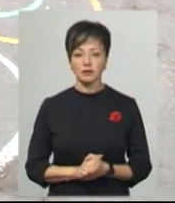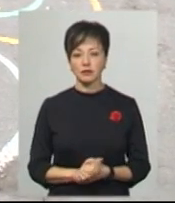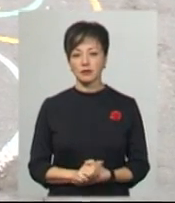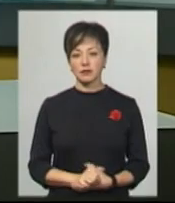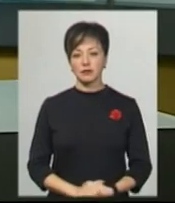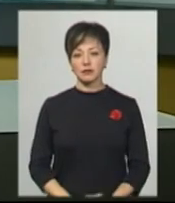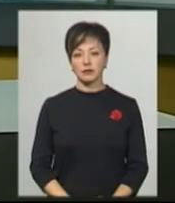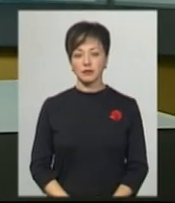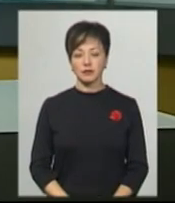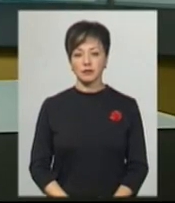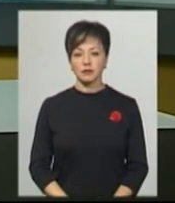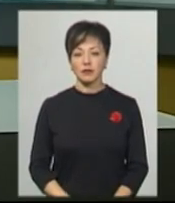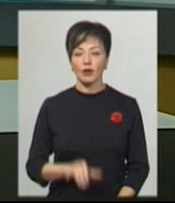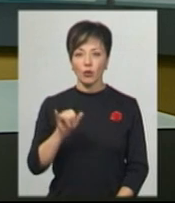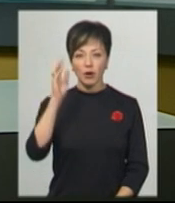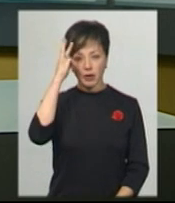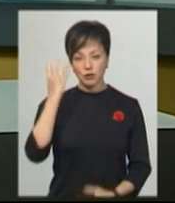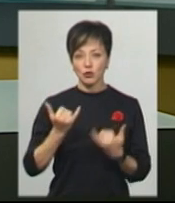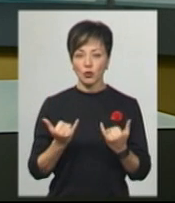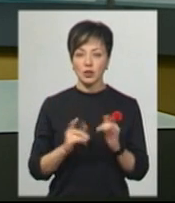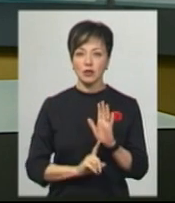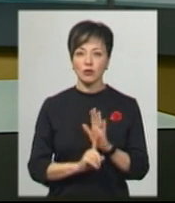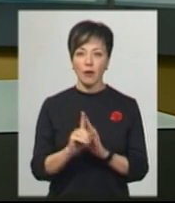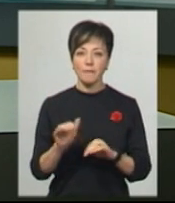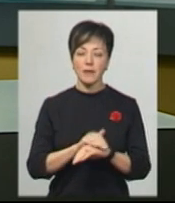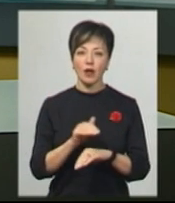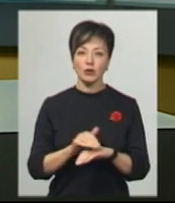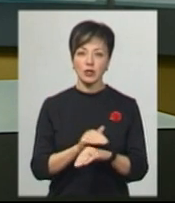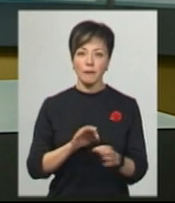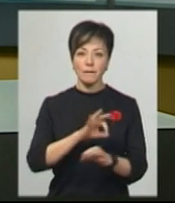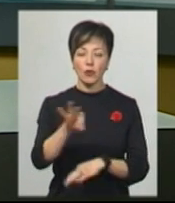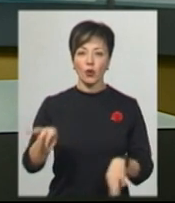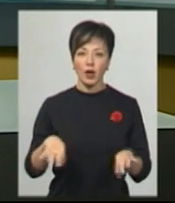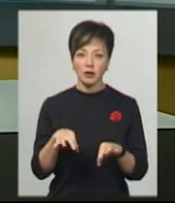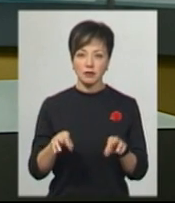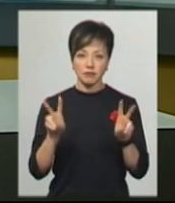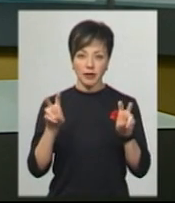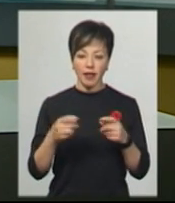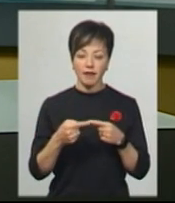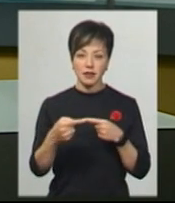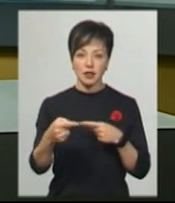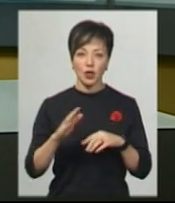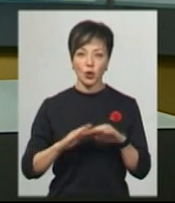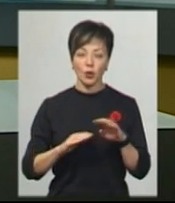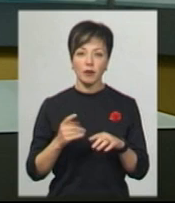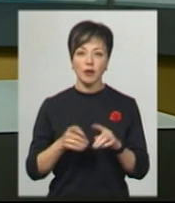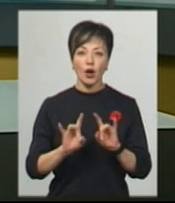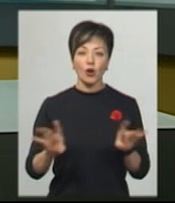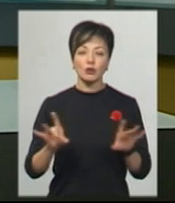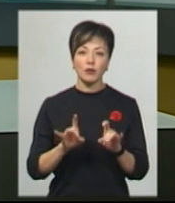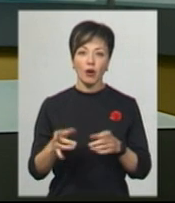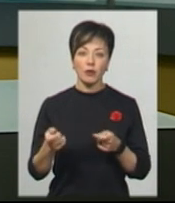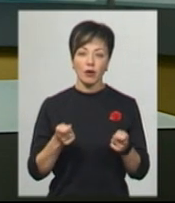У Хмельницькому сьогодні стартував благодійний проєкт «На відстані руки». Про це Суспільному розповіла його